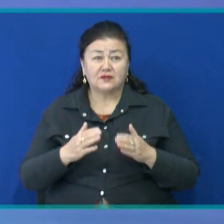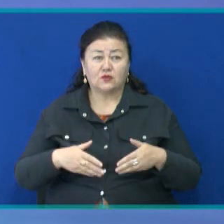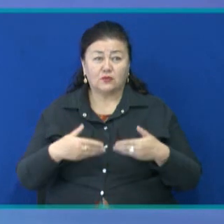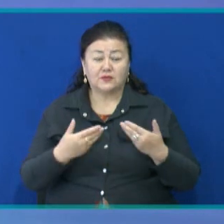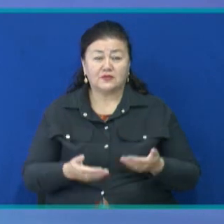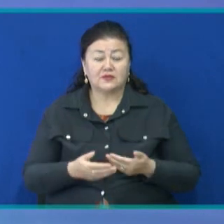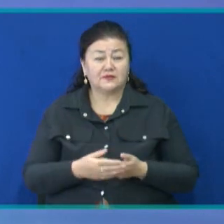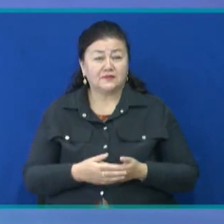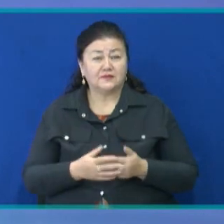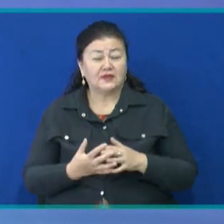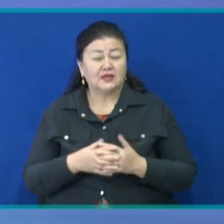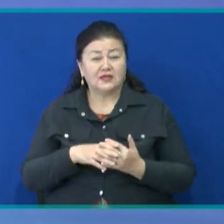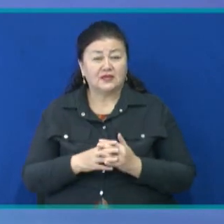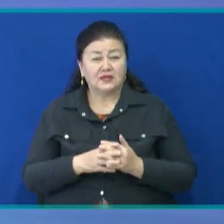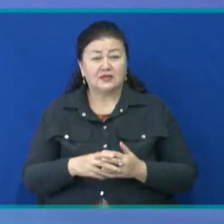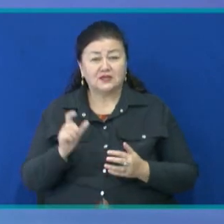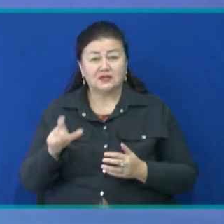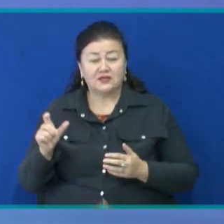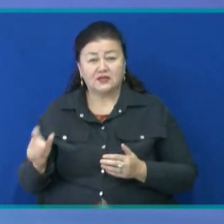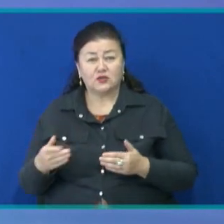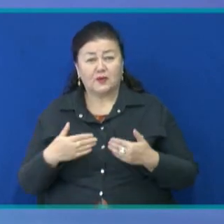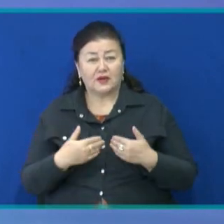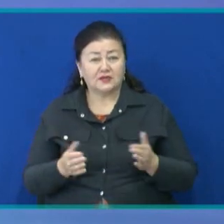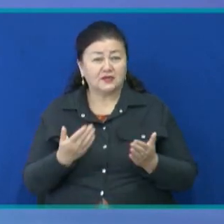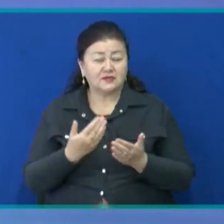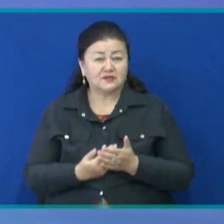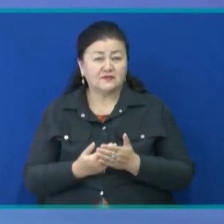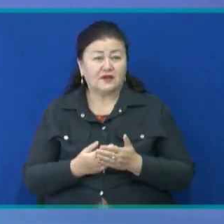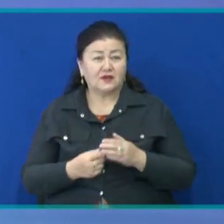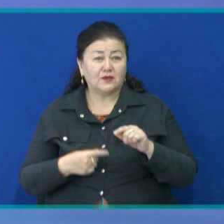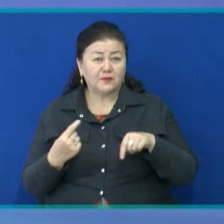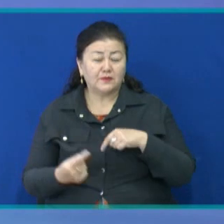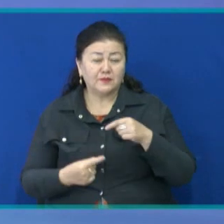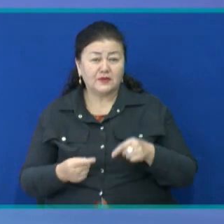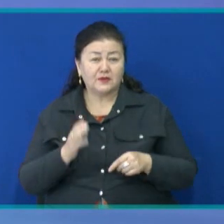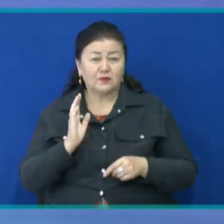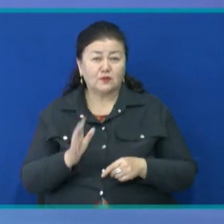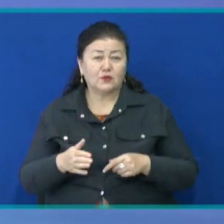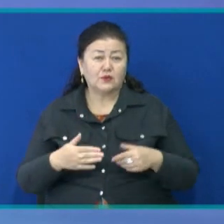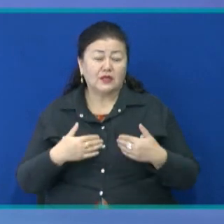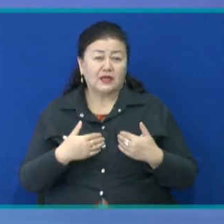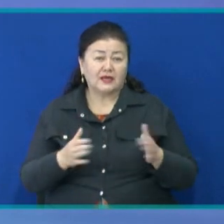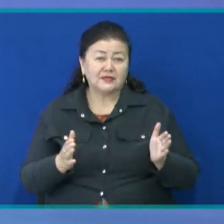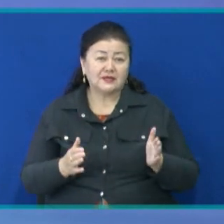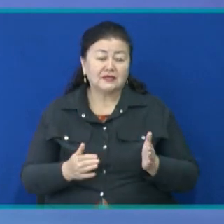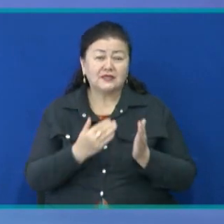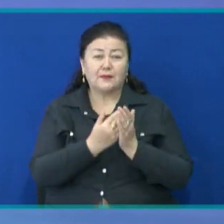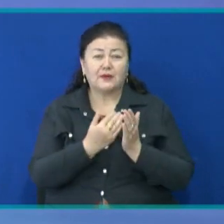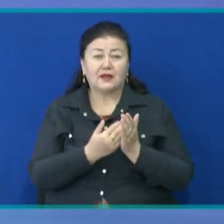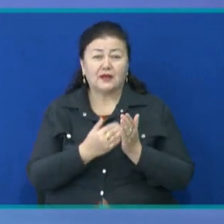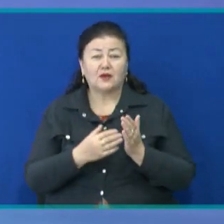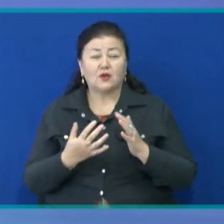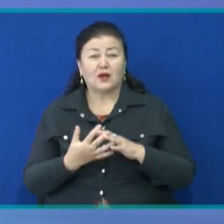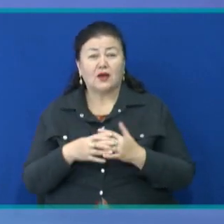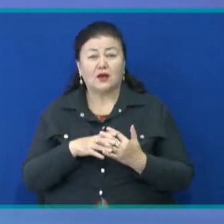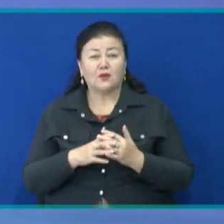Для сельчан, желающих открыть собственное дело, в области начала работу программа Аул Аманата. В рамках программы на область было